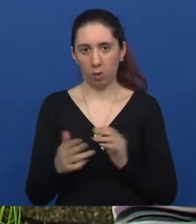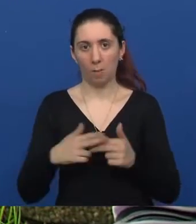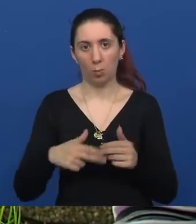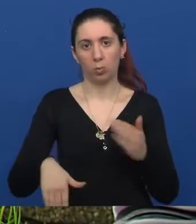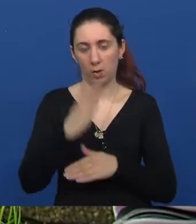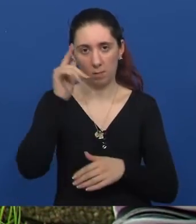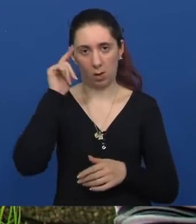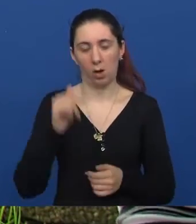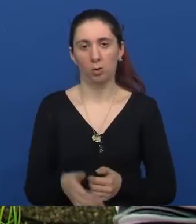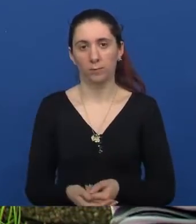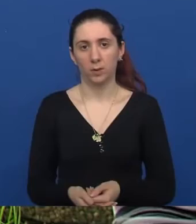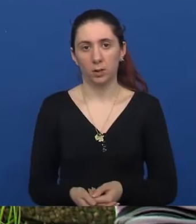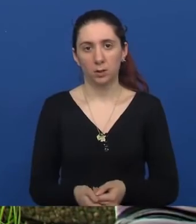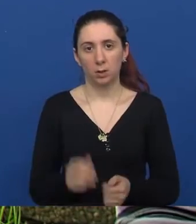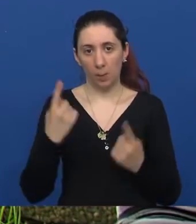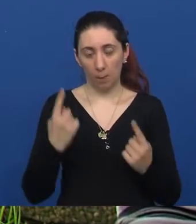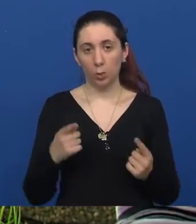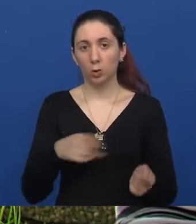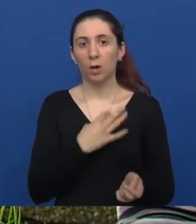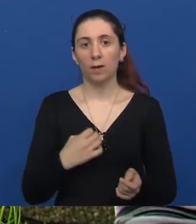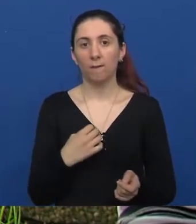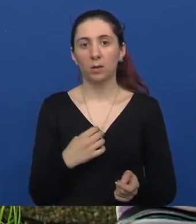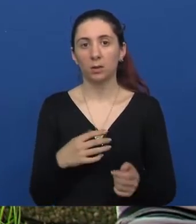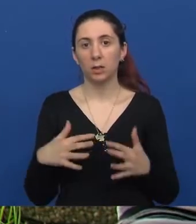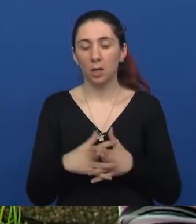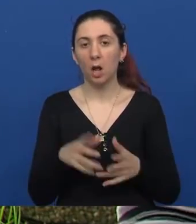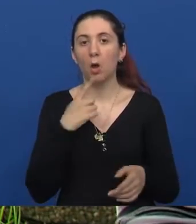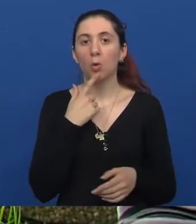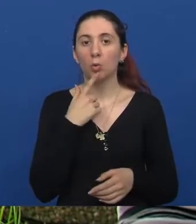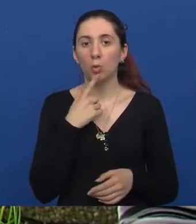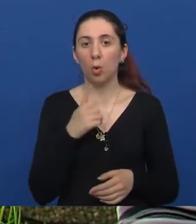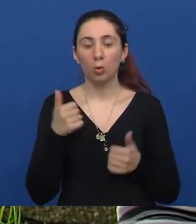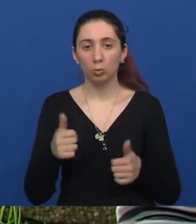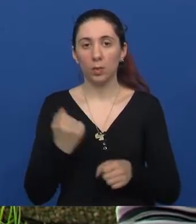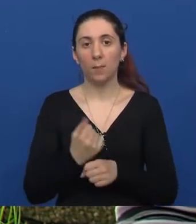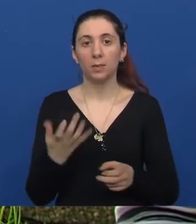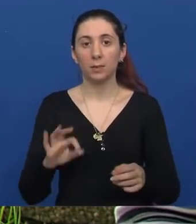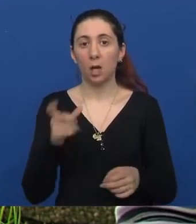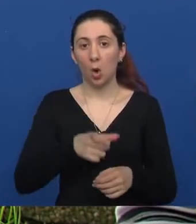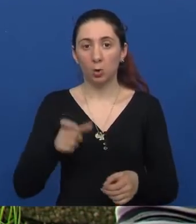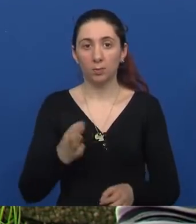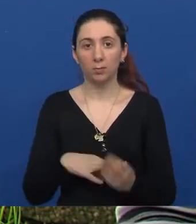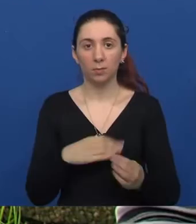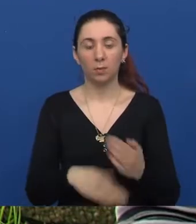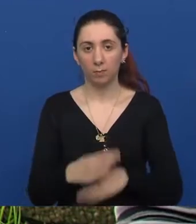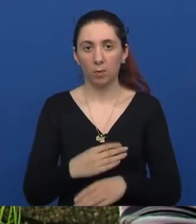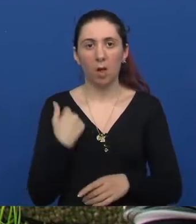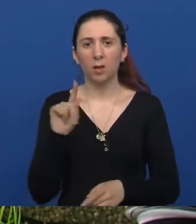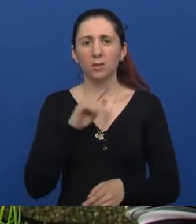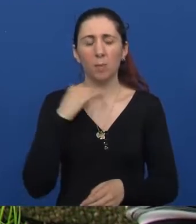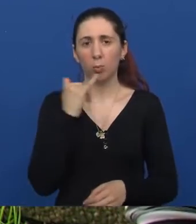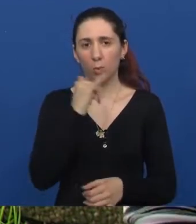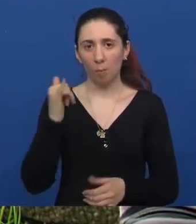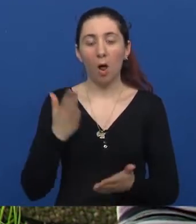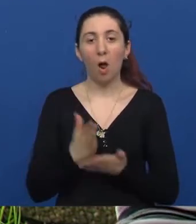Dobro, dakle, postoji li zapravo u Hrvatskoj neki grad koji je u potpunosti prilagođen osobama sa invaliditetom? A pa, to nisam baš puno putovala, ali